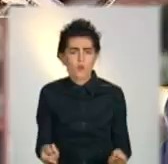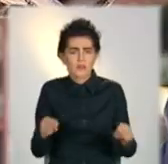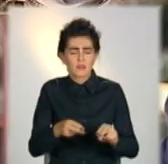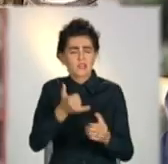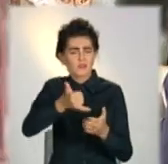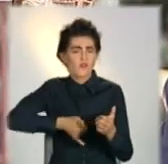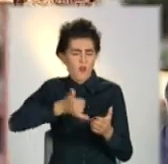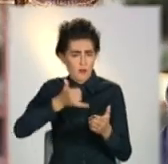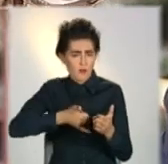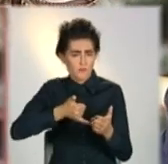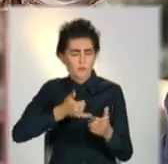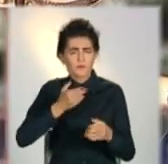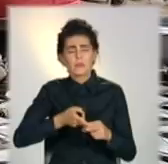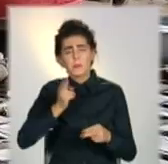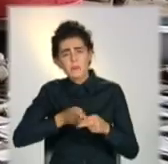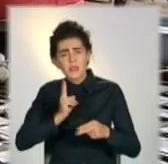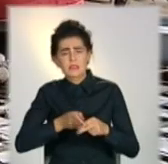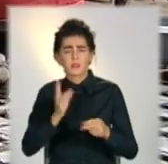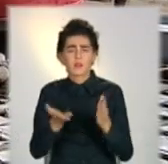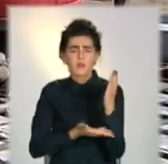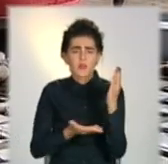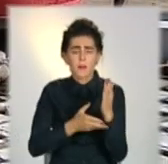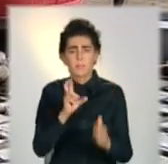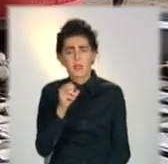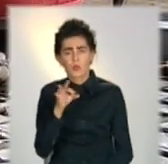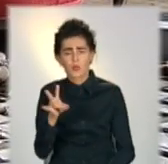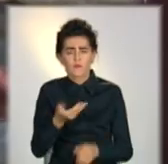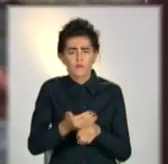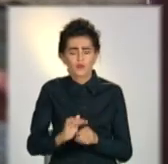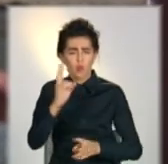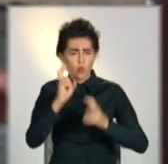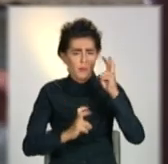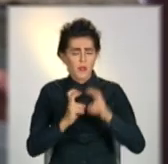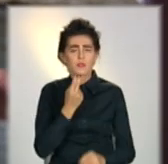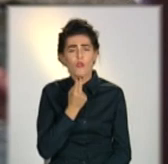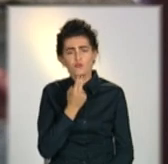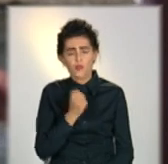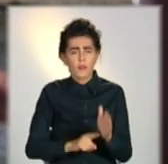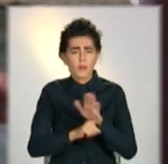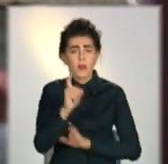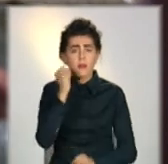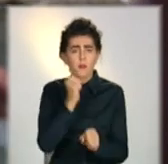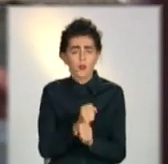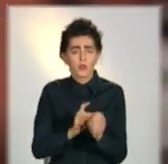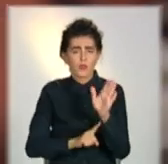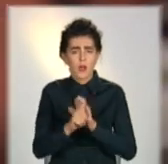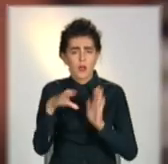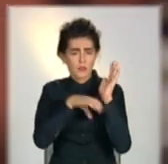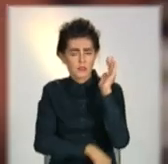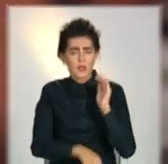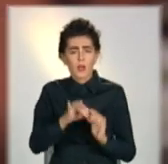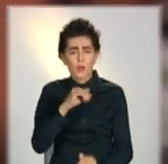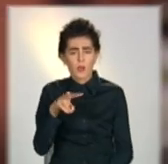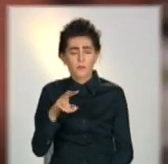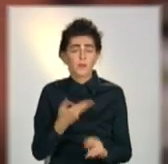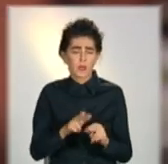Дошки, металеві конструкції та бетон виділив комбінат імені Ілліча. Роботи розпочалися наприкінці липня. Нині